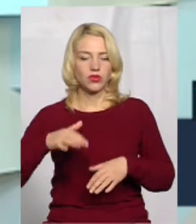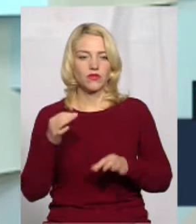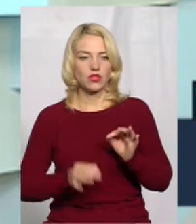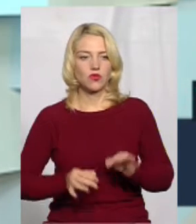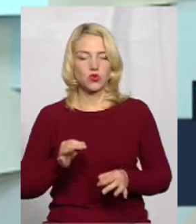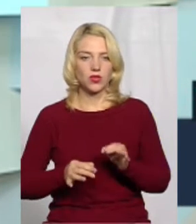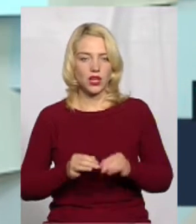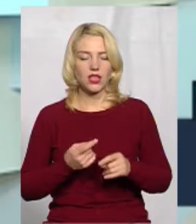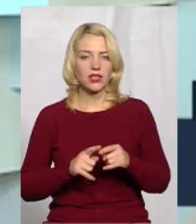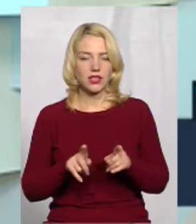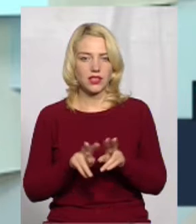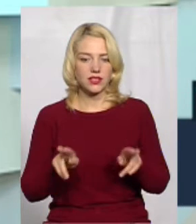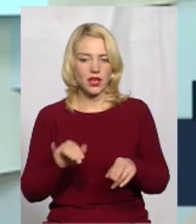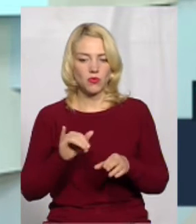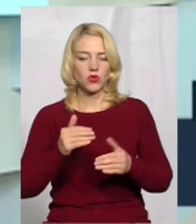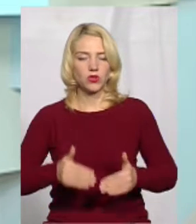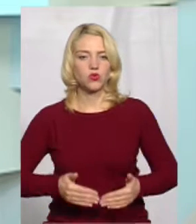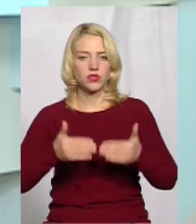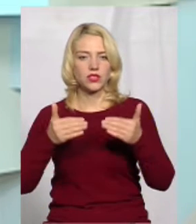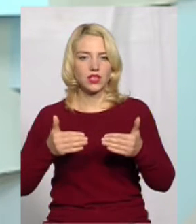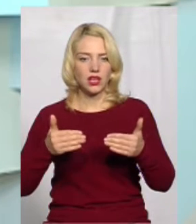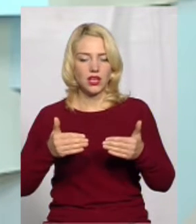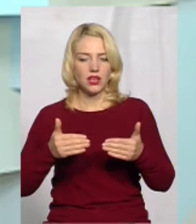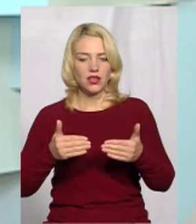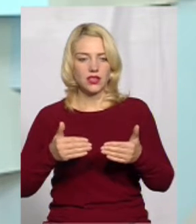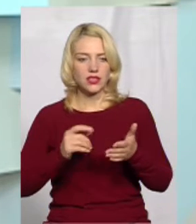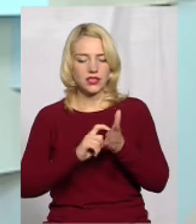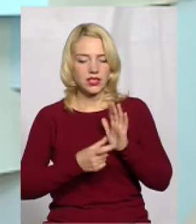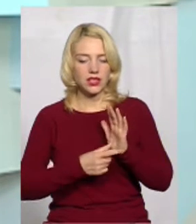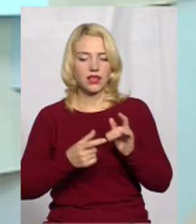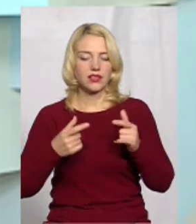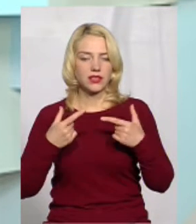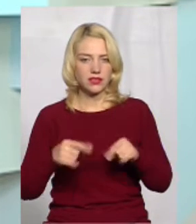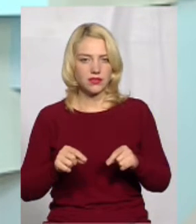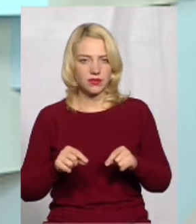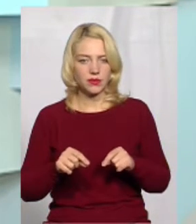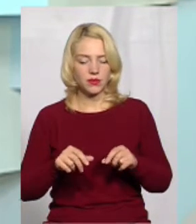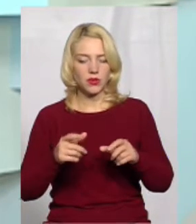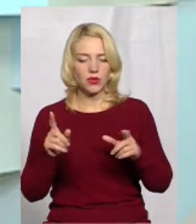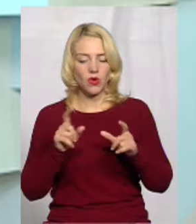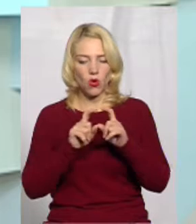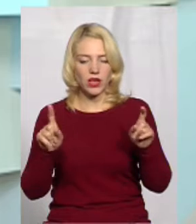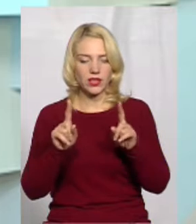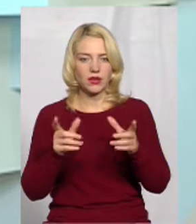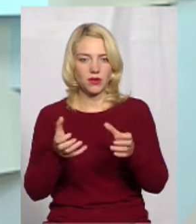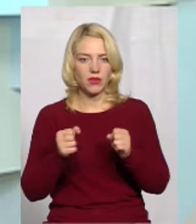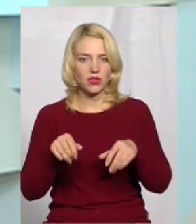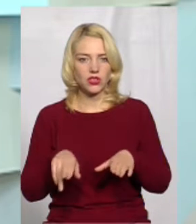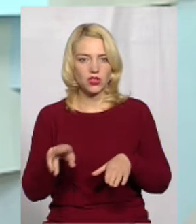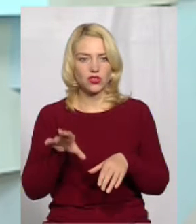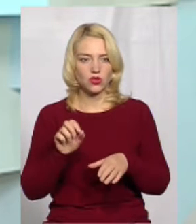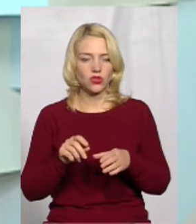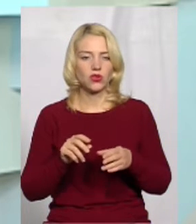судах і так само в стінах органів, які там приймають рішення щодо землі, показувати такі